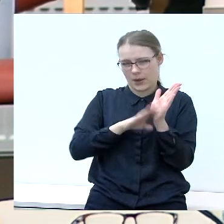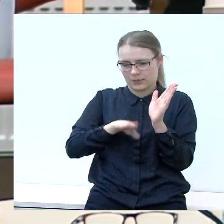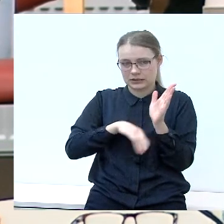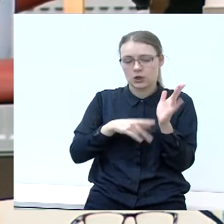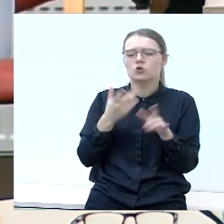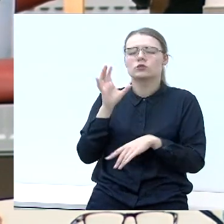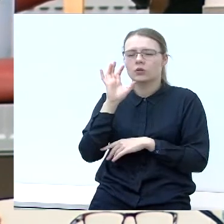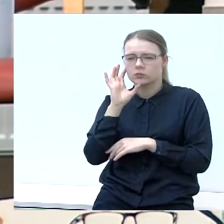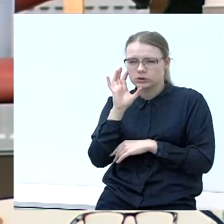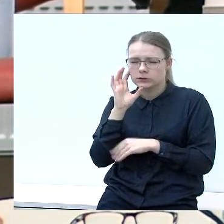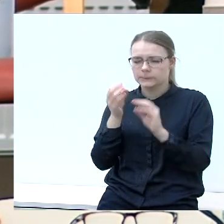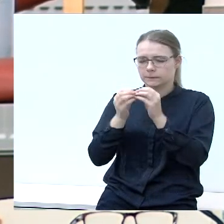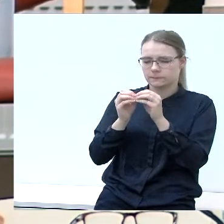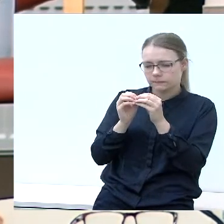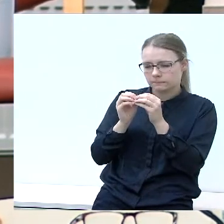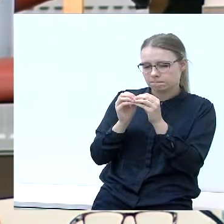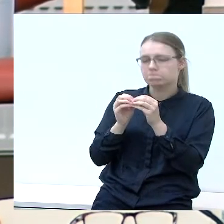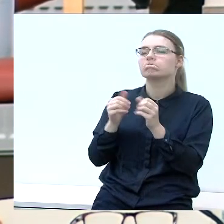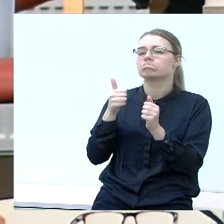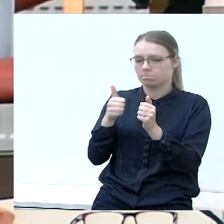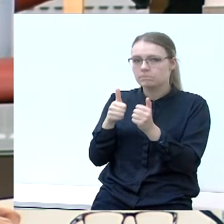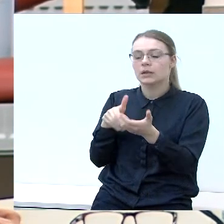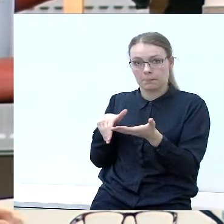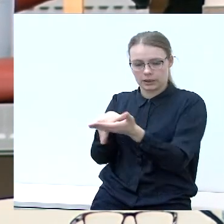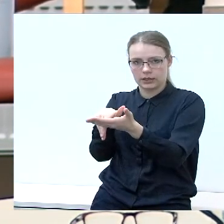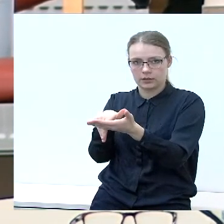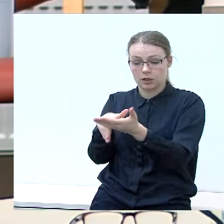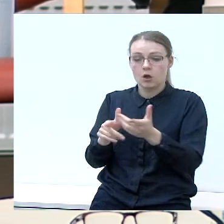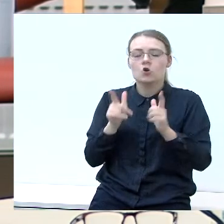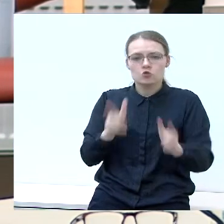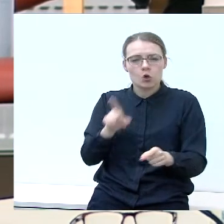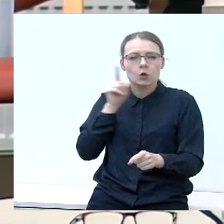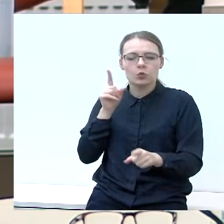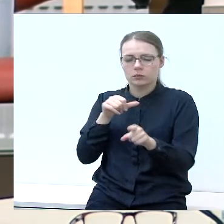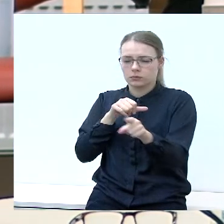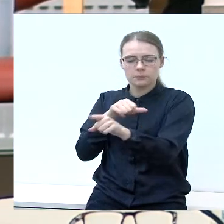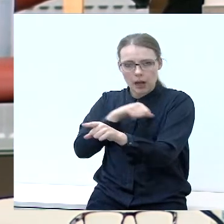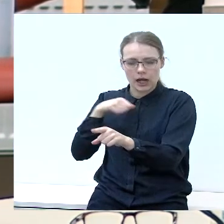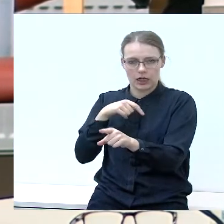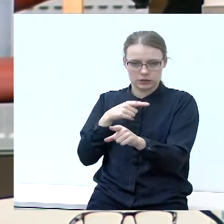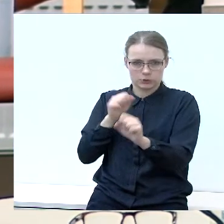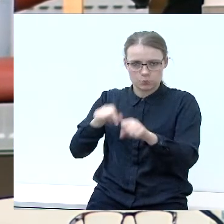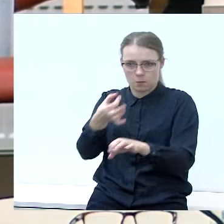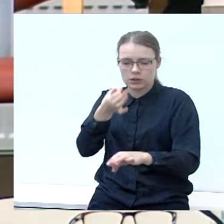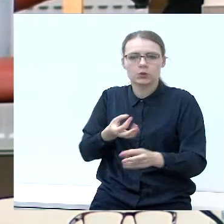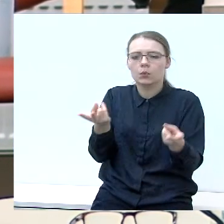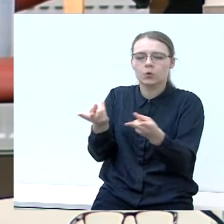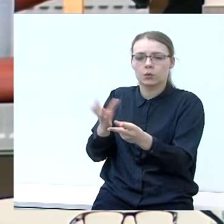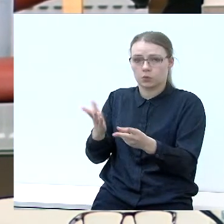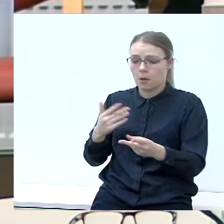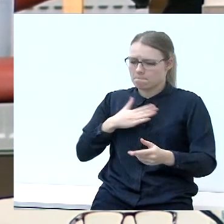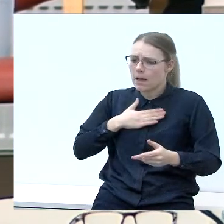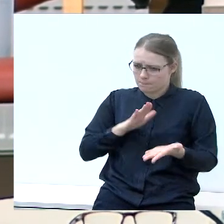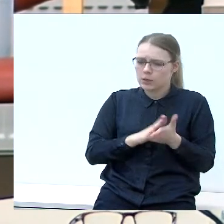diskutuoti, susitarti, padėti. Realiai tik jaunimas gali pasakyti, ko jiems šiandien reikia, ir mes pasiruošę diskutuot,